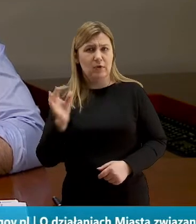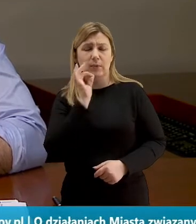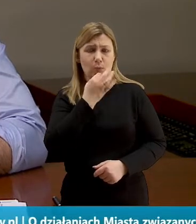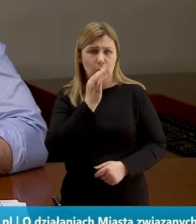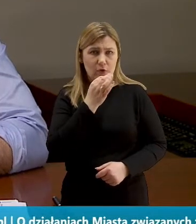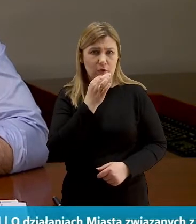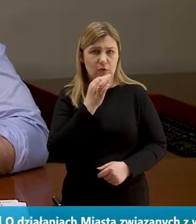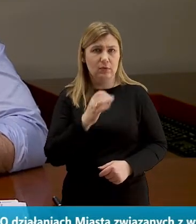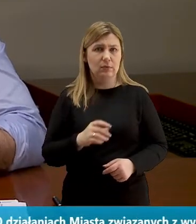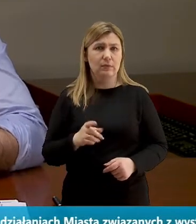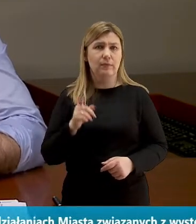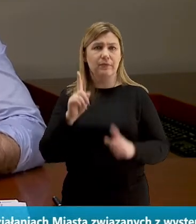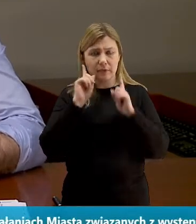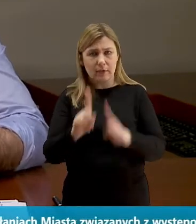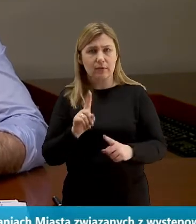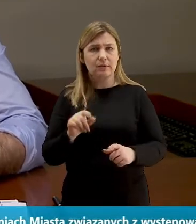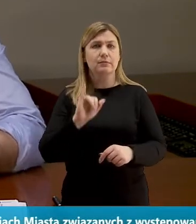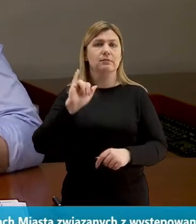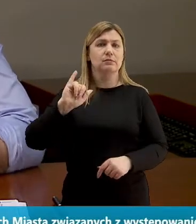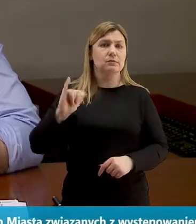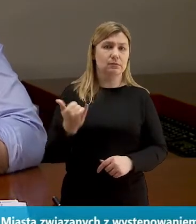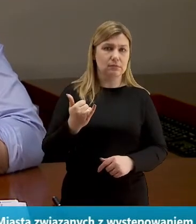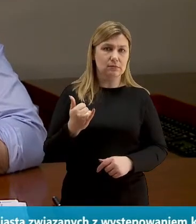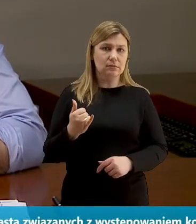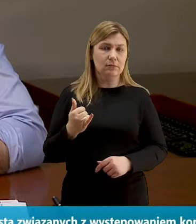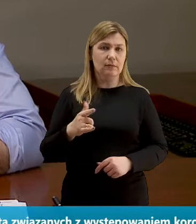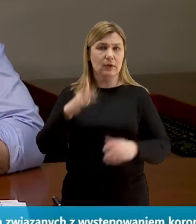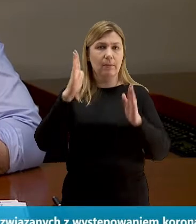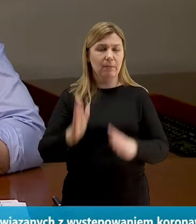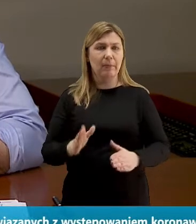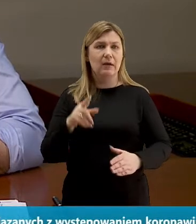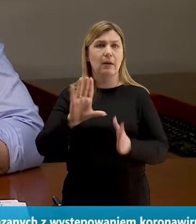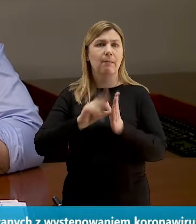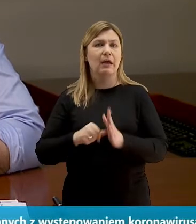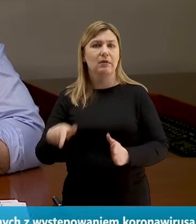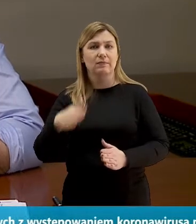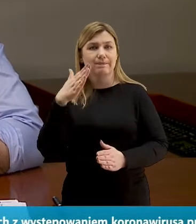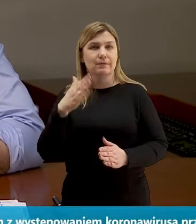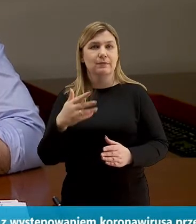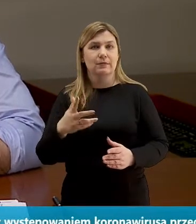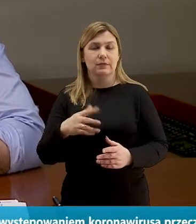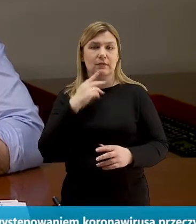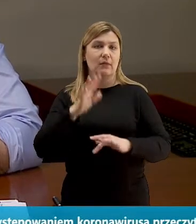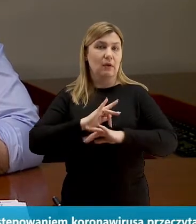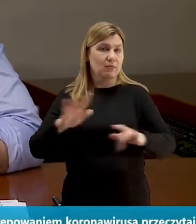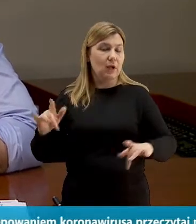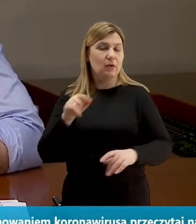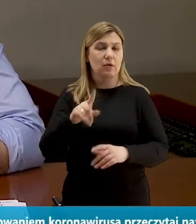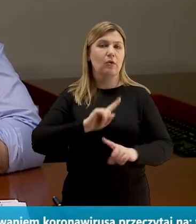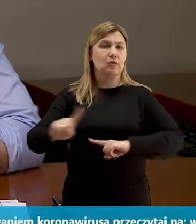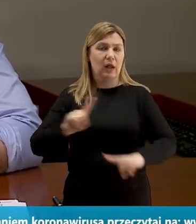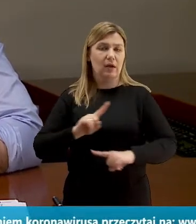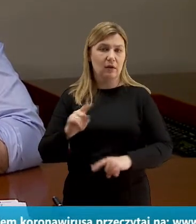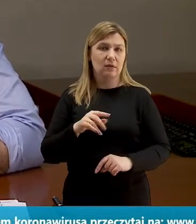naprawdę od tego, jak przejdzie ten proces w naszym mieście, w naszym kraju, to w dużej mierze zależy od naszej